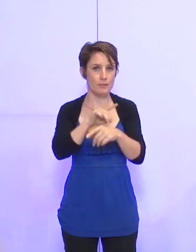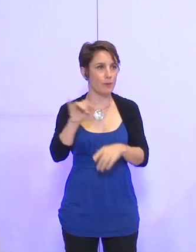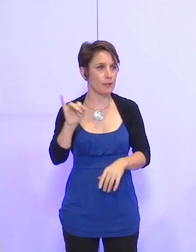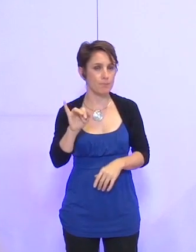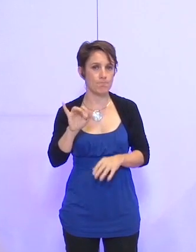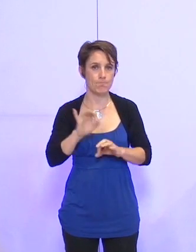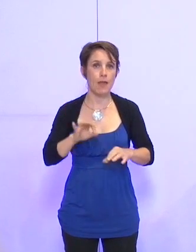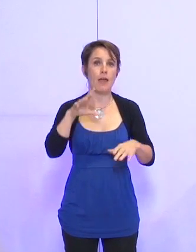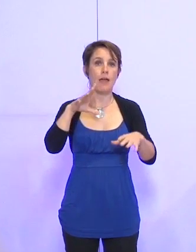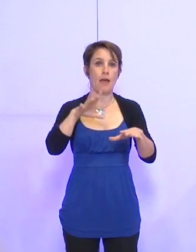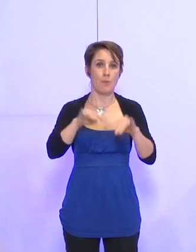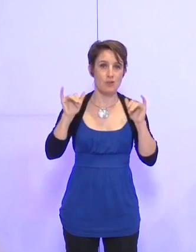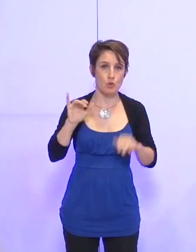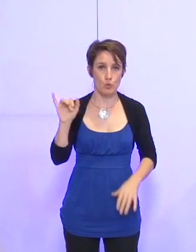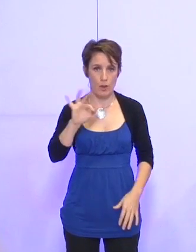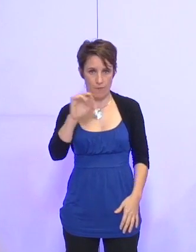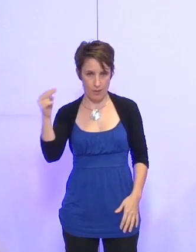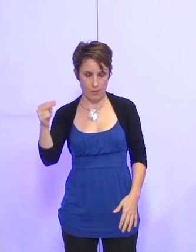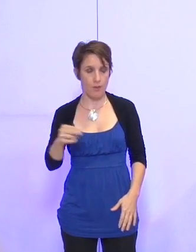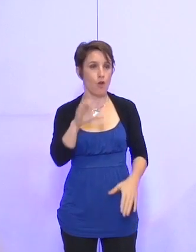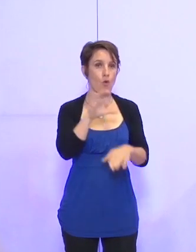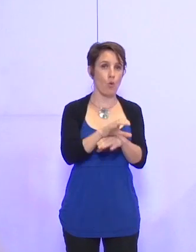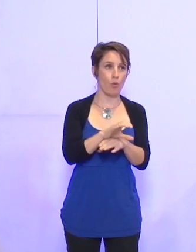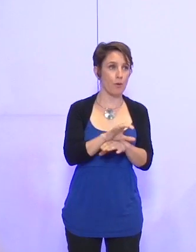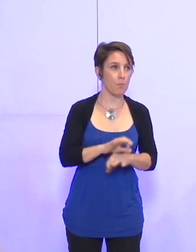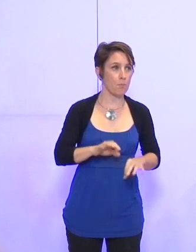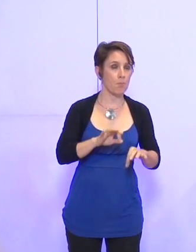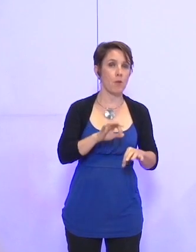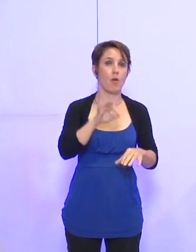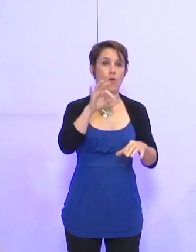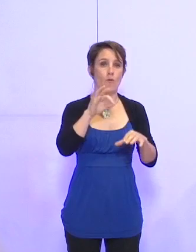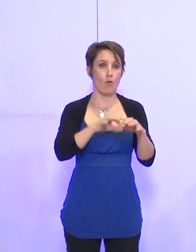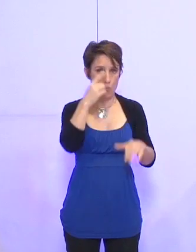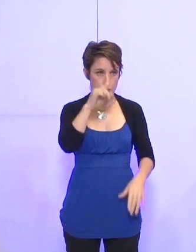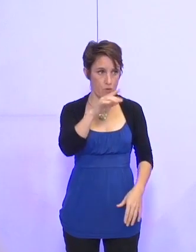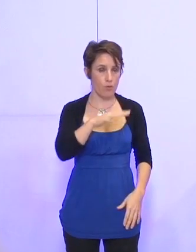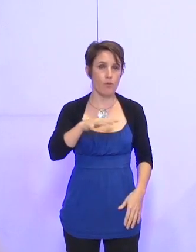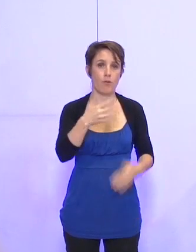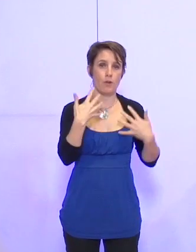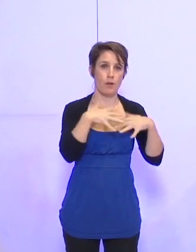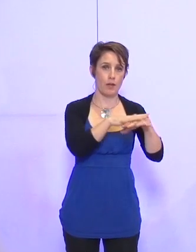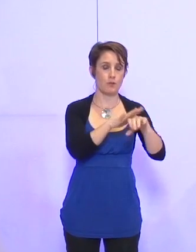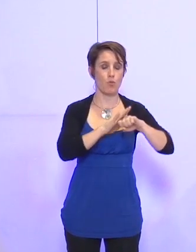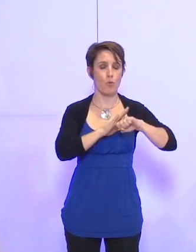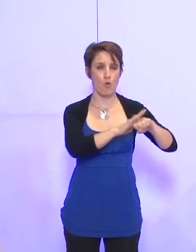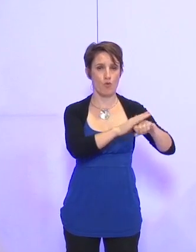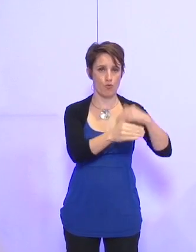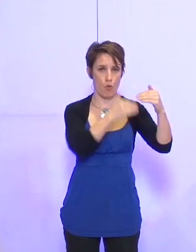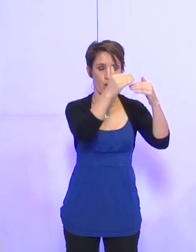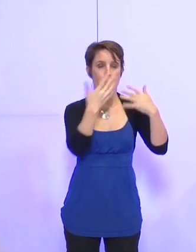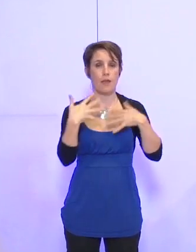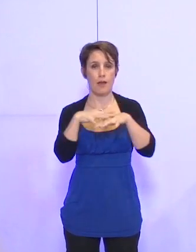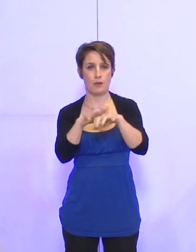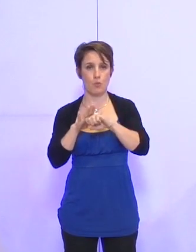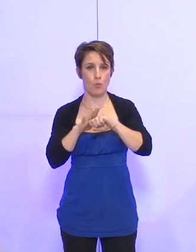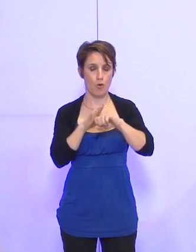Qui s'abstient ? Le Front National. Qui est contre ? Qui est pour le rassemblement de gauche et de progrès,